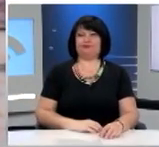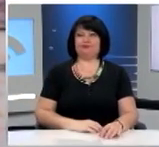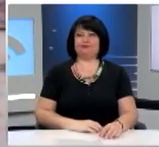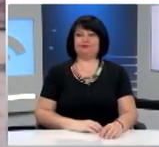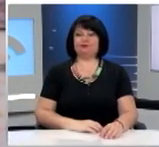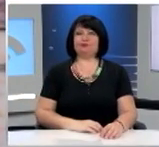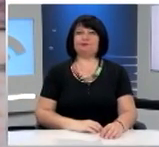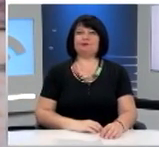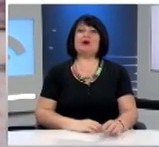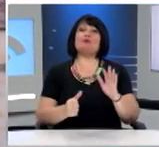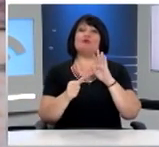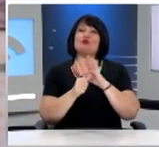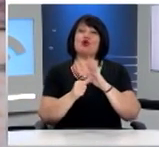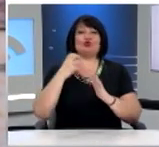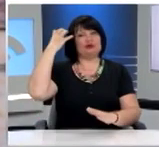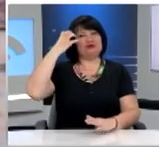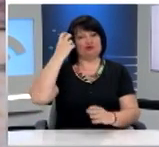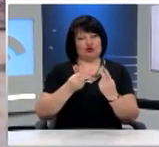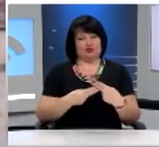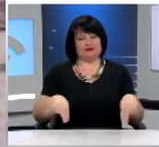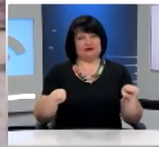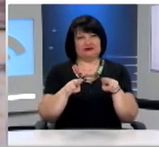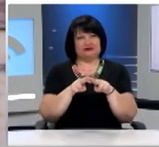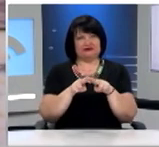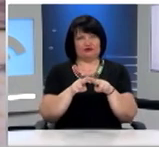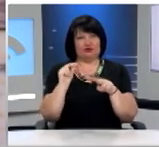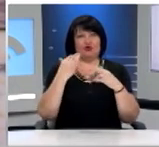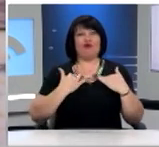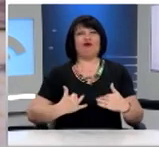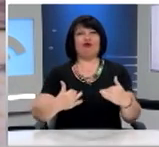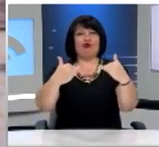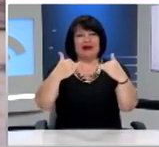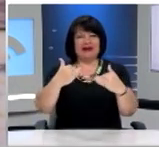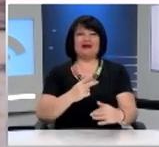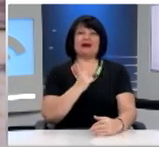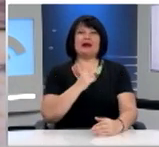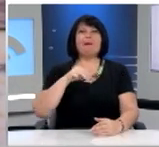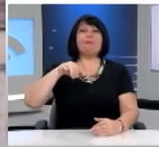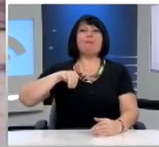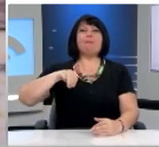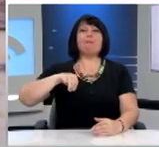Ο πρόεδρος του Επιστημονικού Συμβουλίου της Βουλής, κύριος Κώστας Μαυριάς.